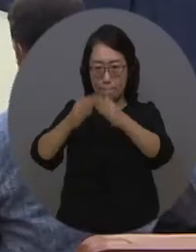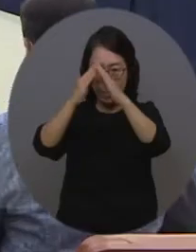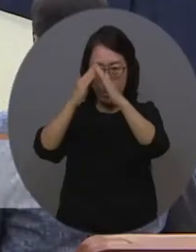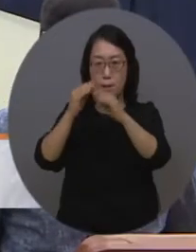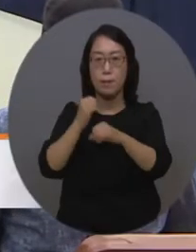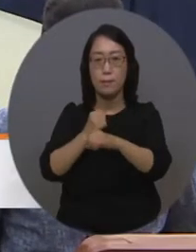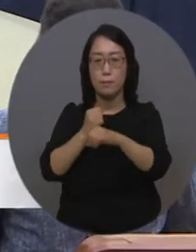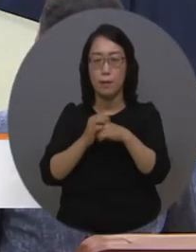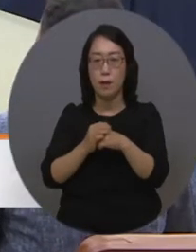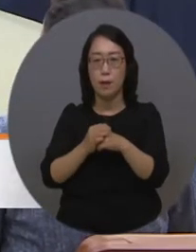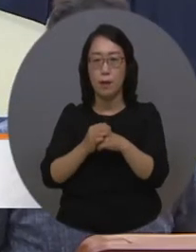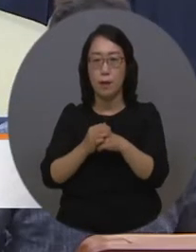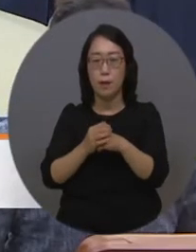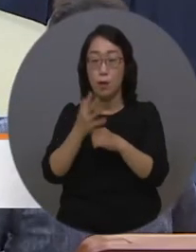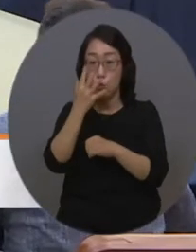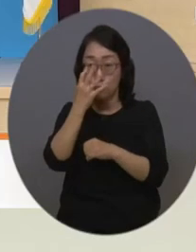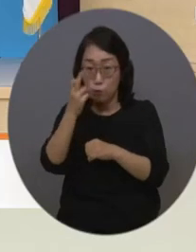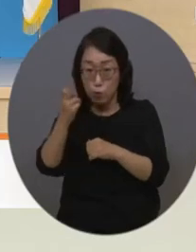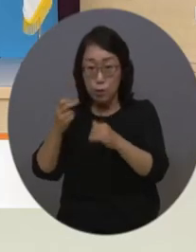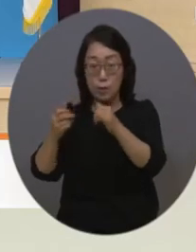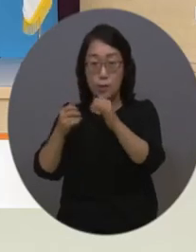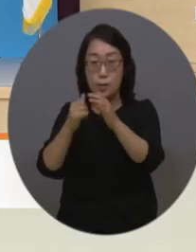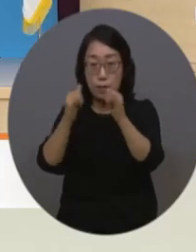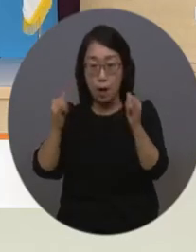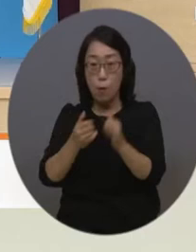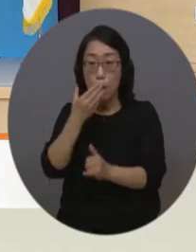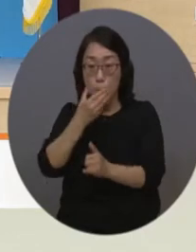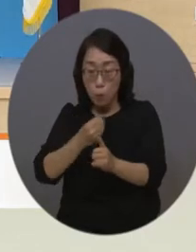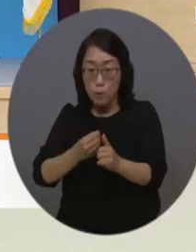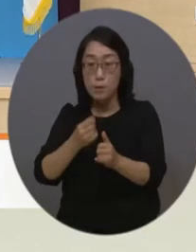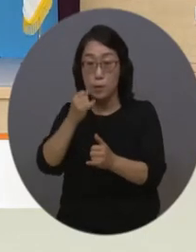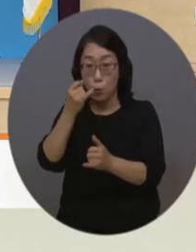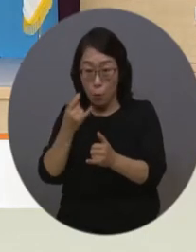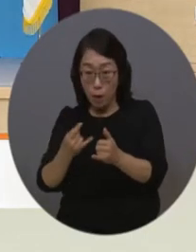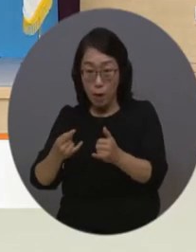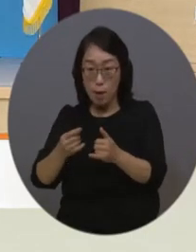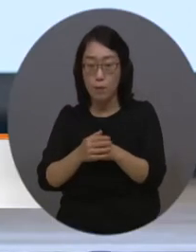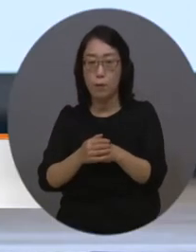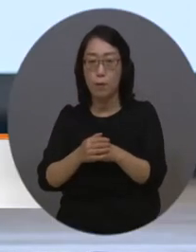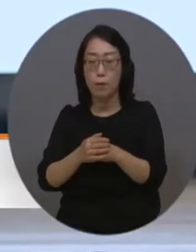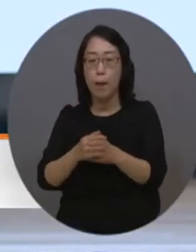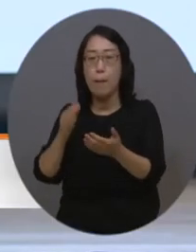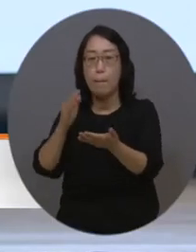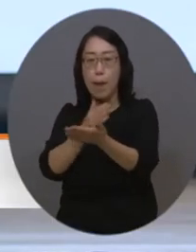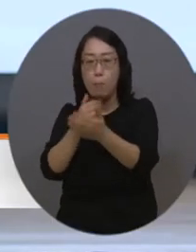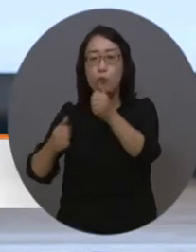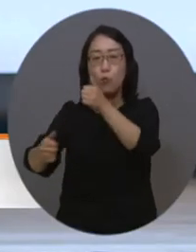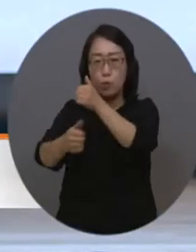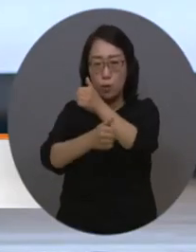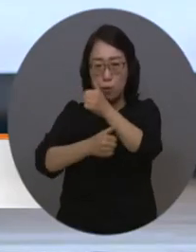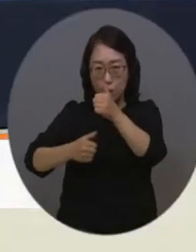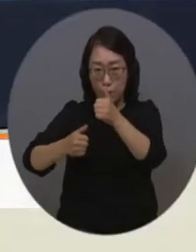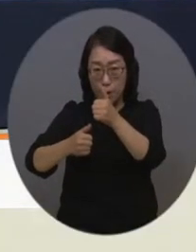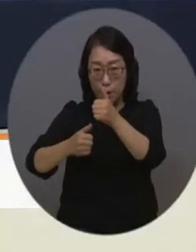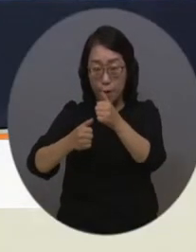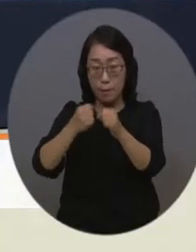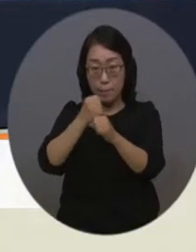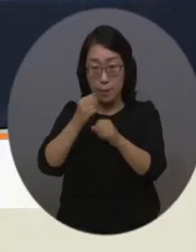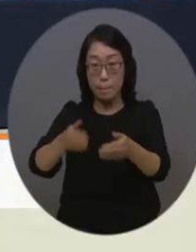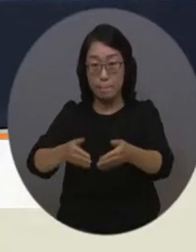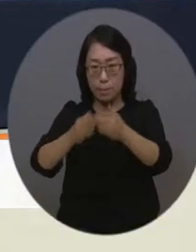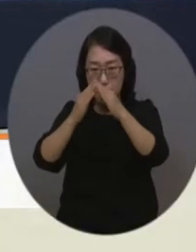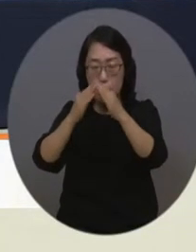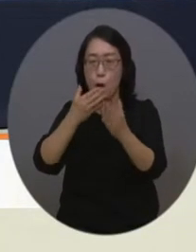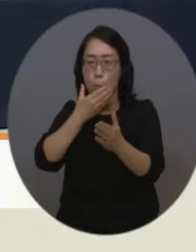순천시 사회복지협의회는 순천시청에서 순천시 사회복지협의회 배분위원회를 구성하고 복지